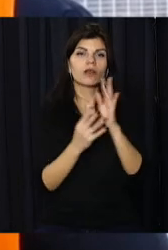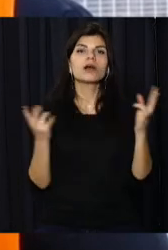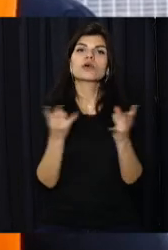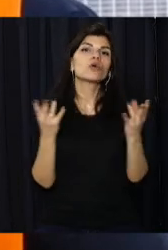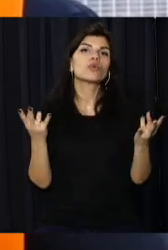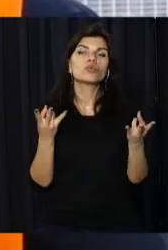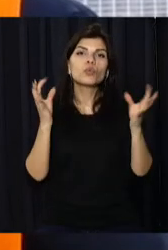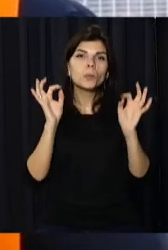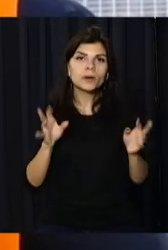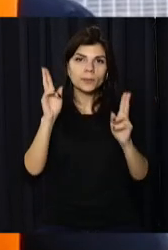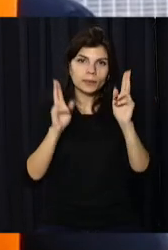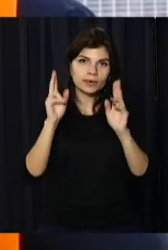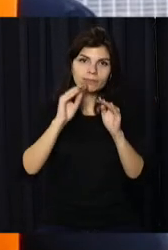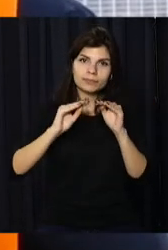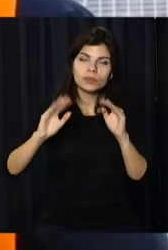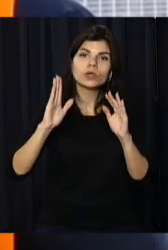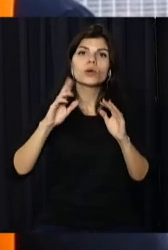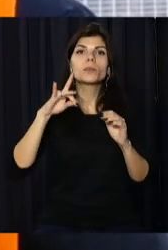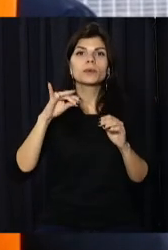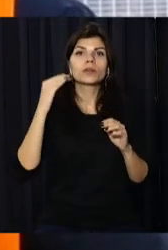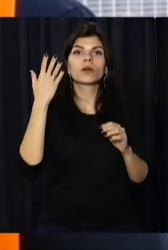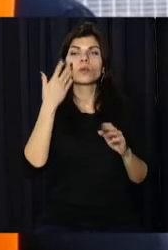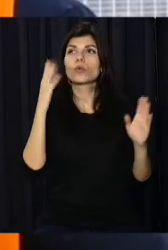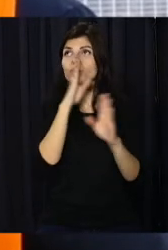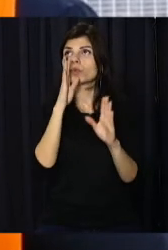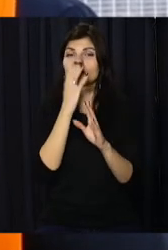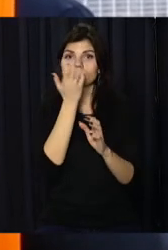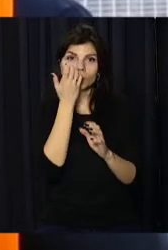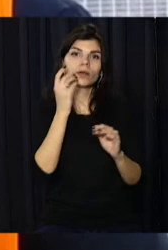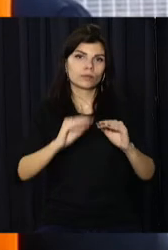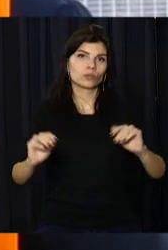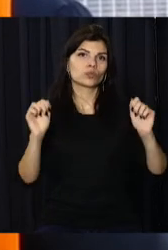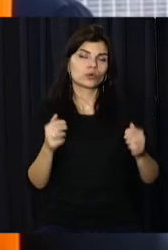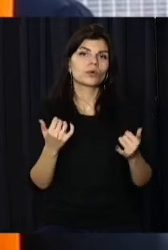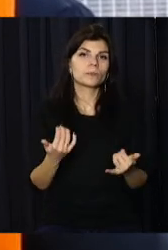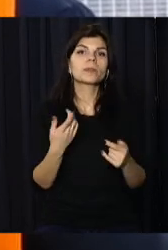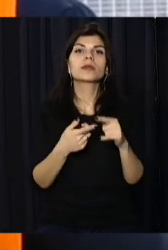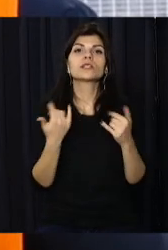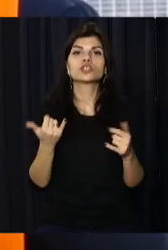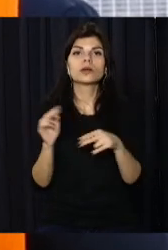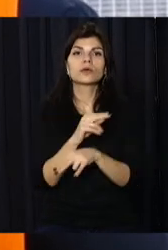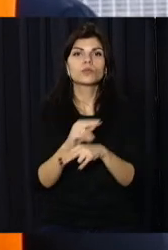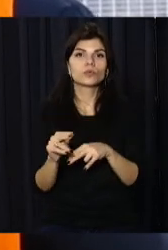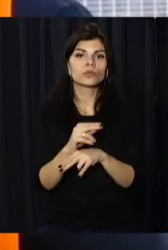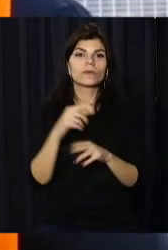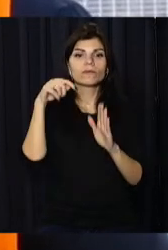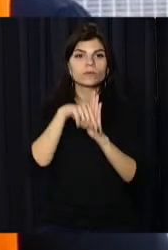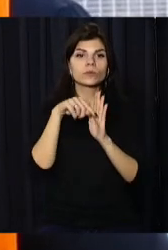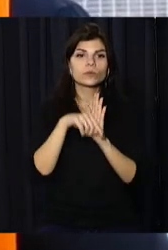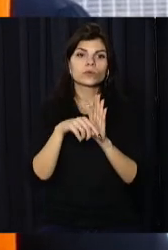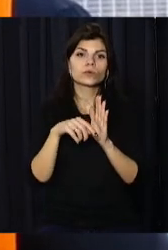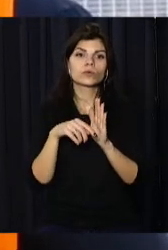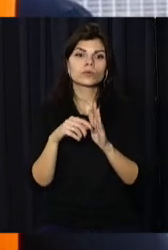влаштування, можливе влаштування тільки при настанні певних погодних умов. На даний момент роботи ведуться внутрі